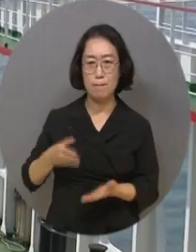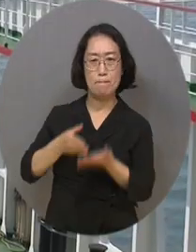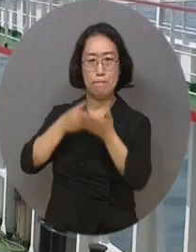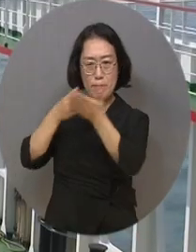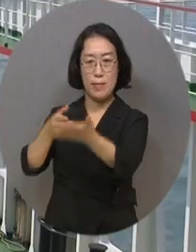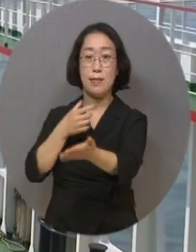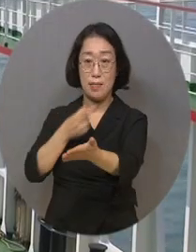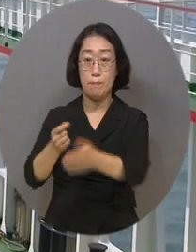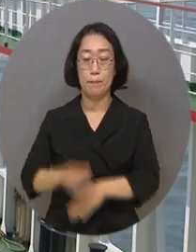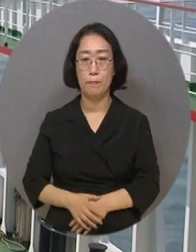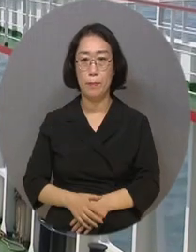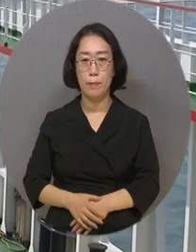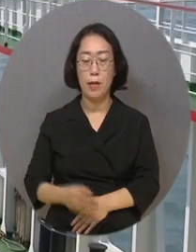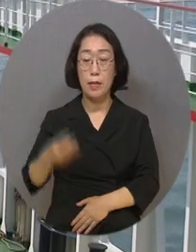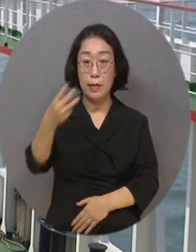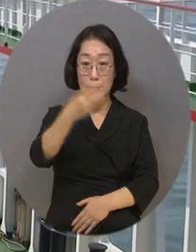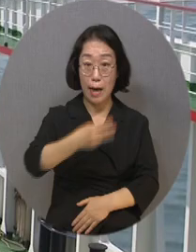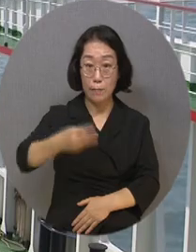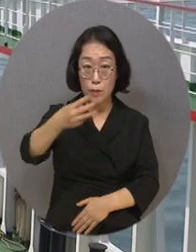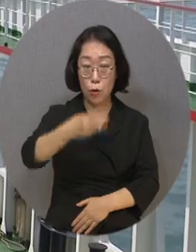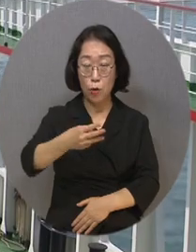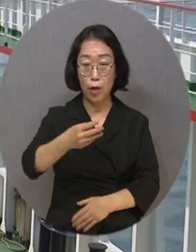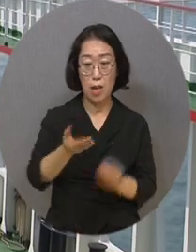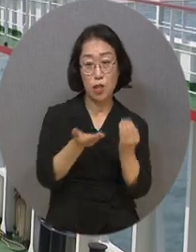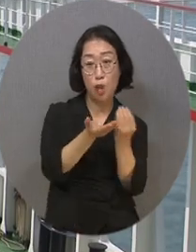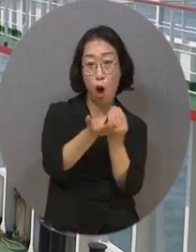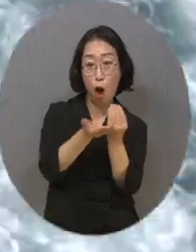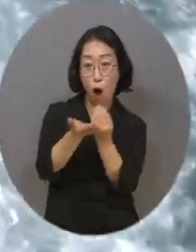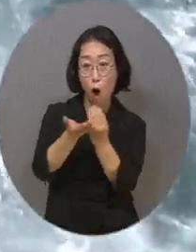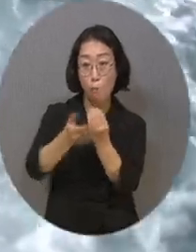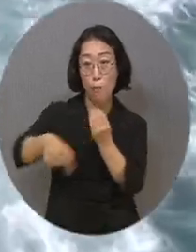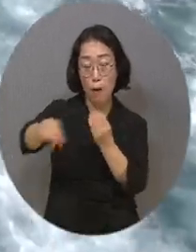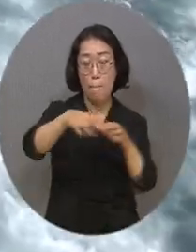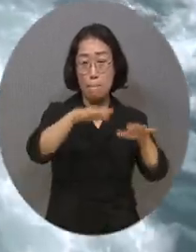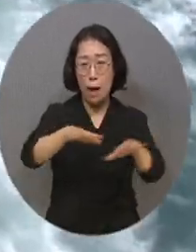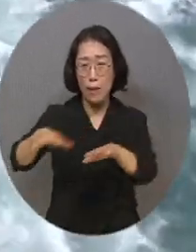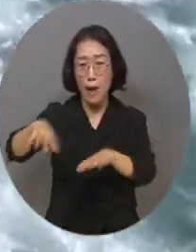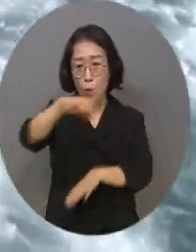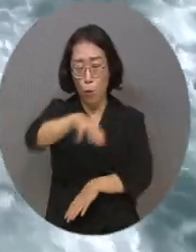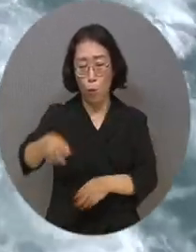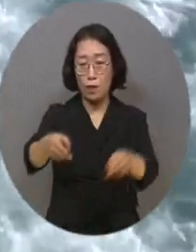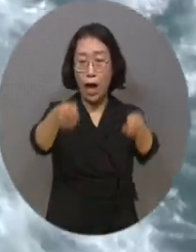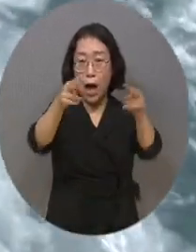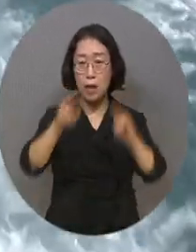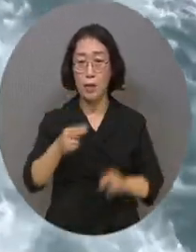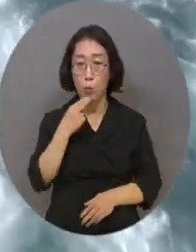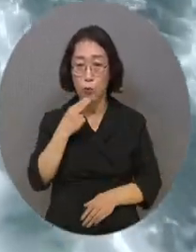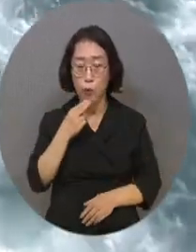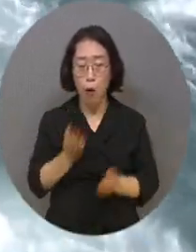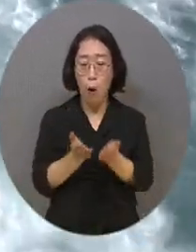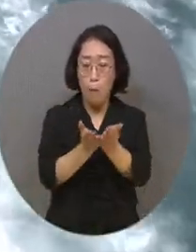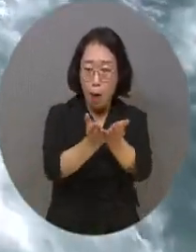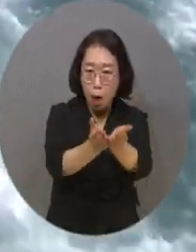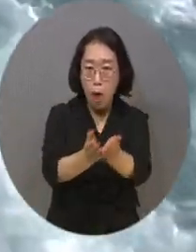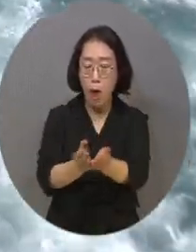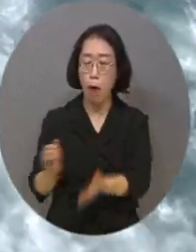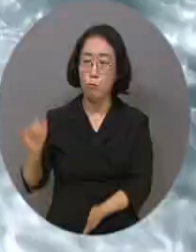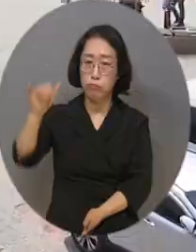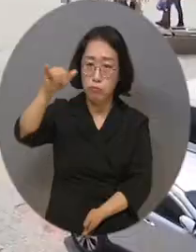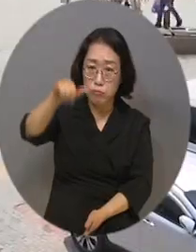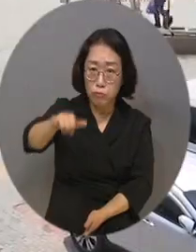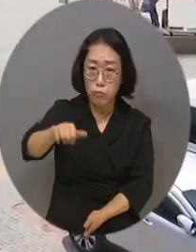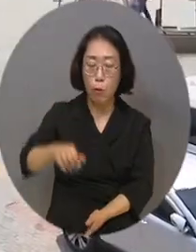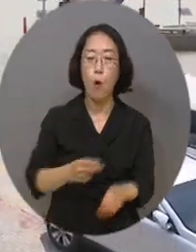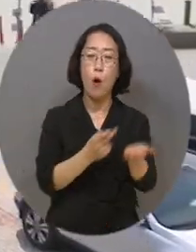3천 개가 넘는 우리나라 섬 중 내륙과 이어지는 다리가 없어 선박이나 항공을 이용해야 하는 섬은 제주도를